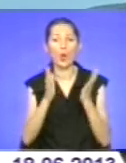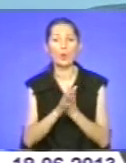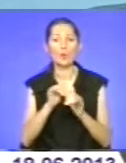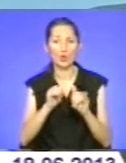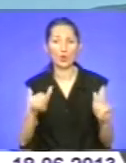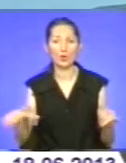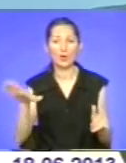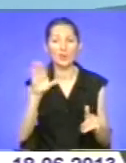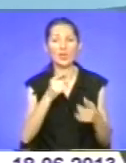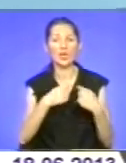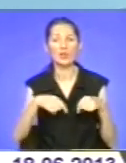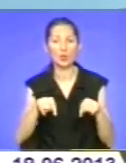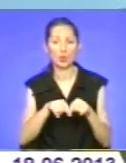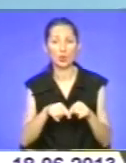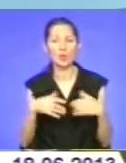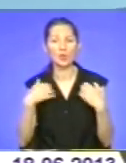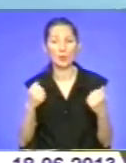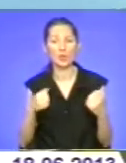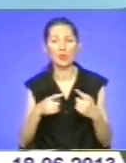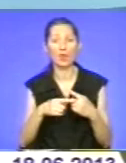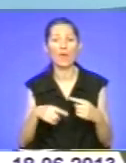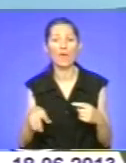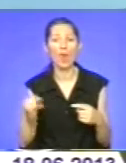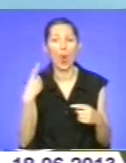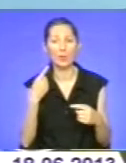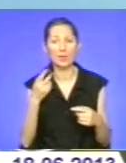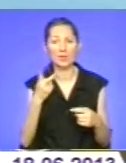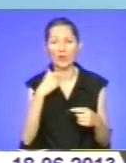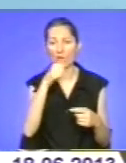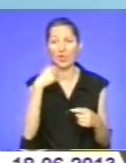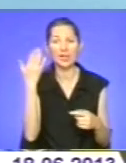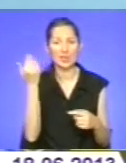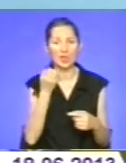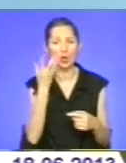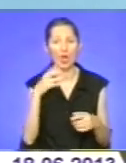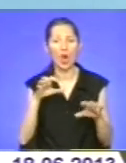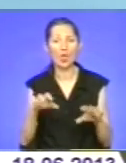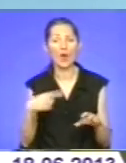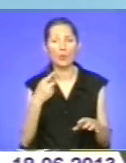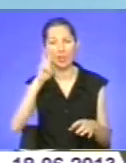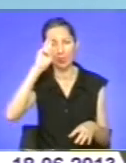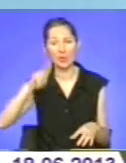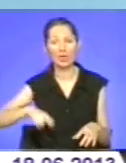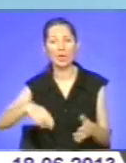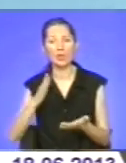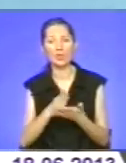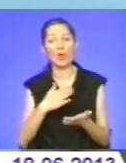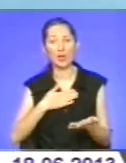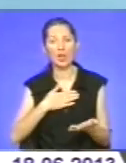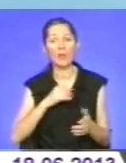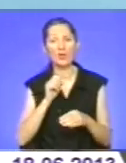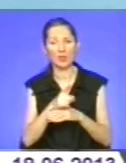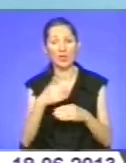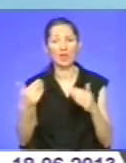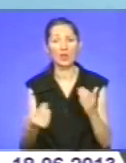інфраструктури, спортивної в межах області. Два роки назад, коли голова обласної адміністрації поставив перед нами всьома завдання обідновити